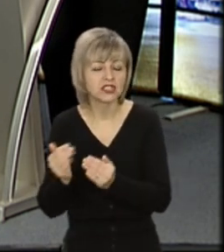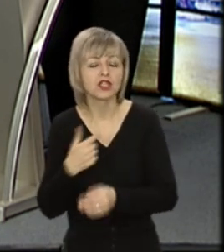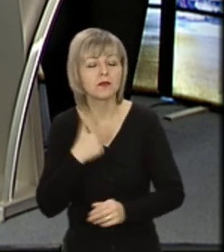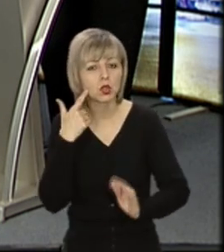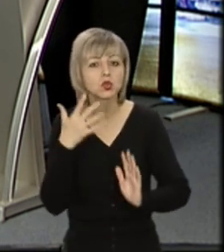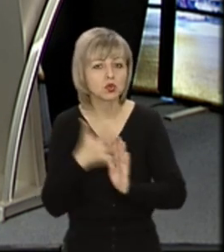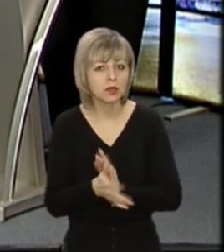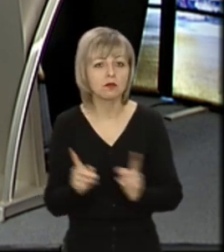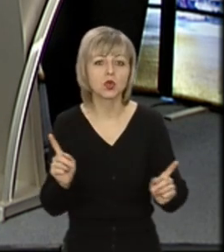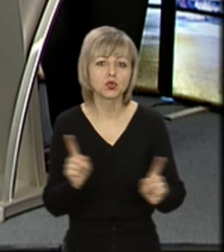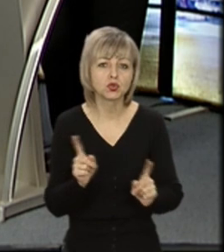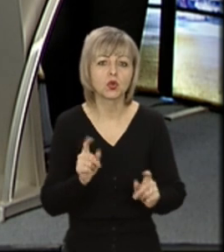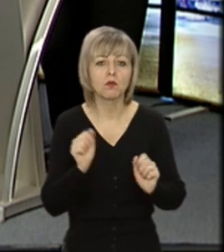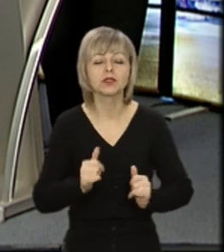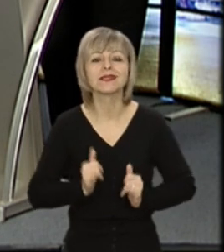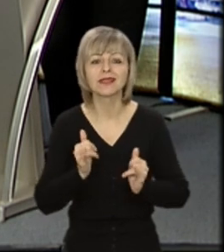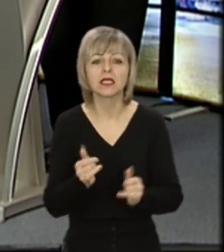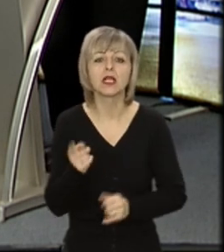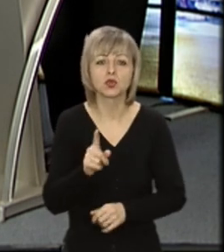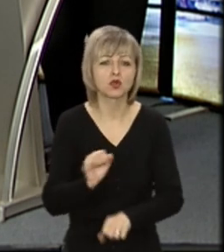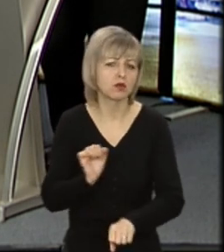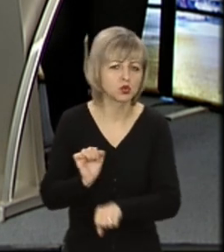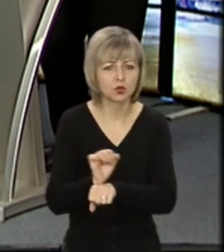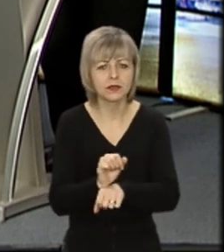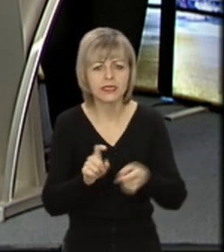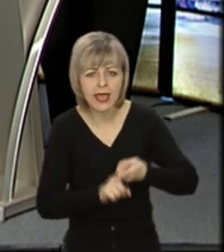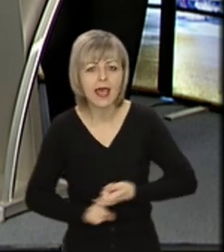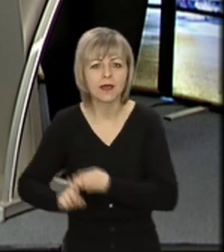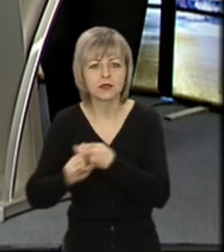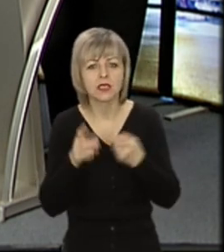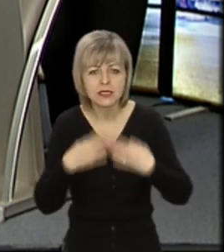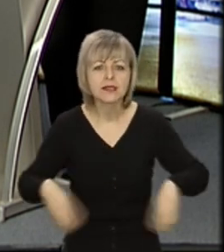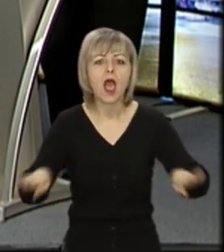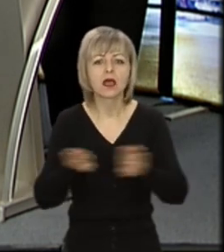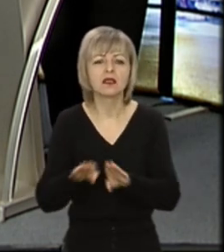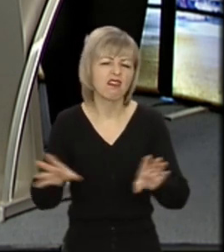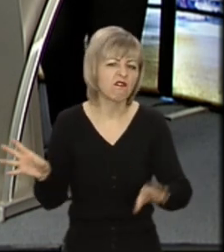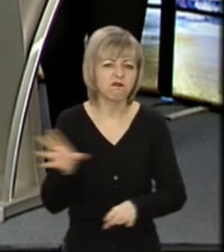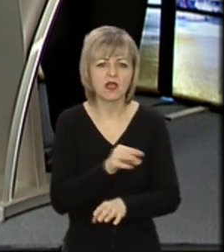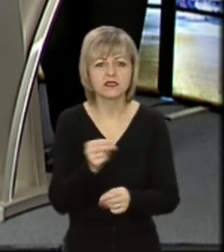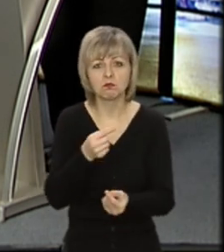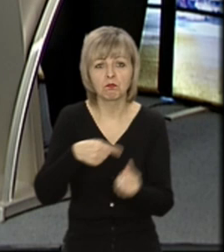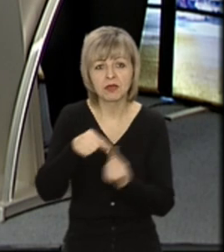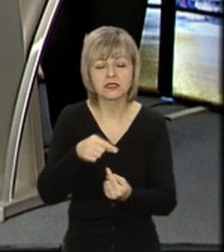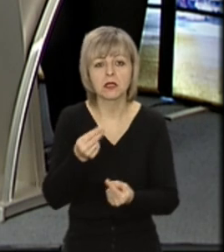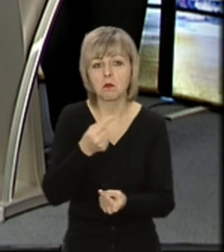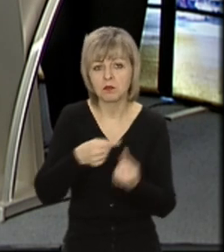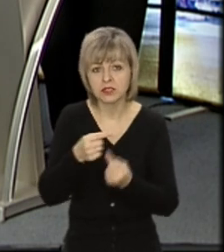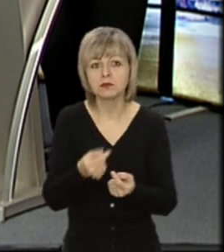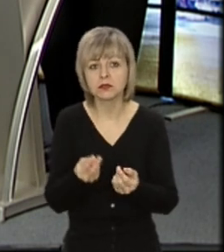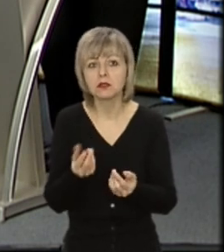ми розуміємо, що можна для того, щоб зупинити епідемію, закрити весь бізнес. Цей бізнес отримає